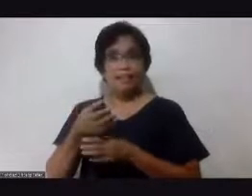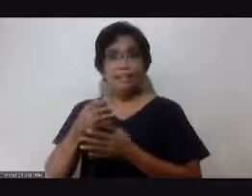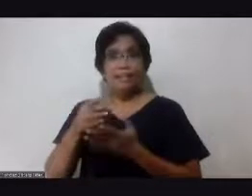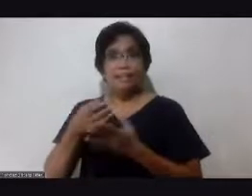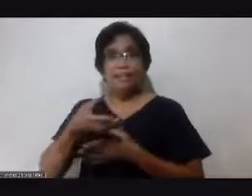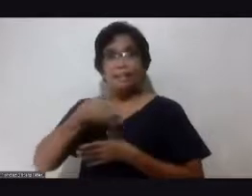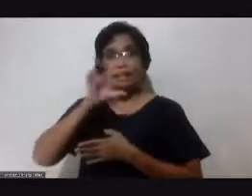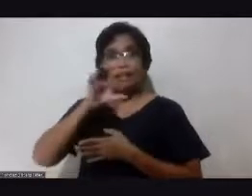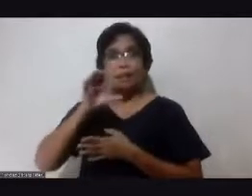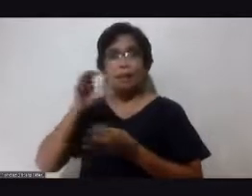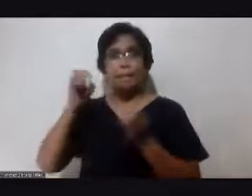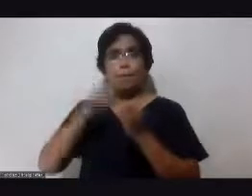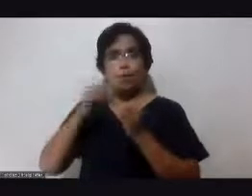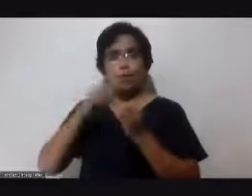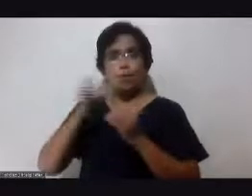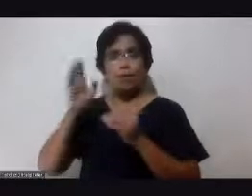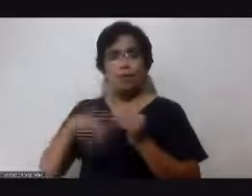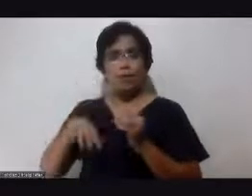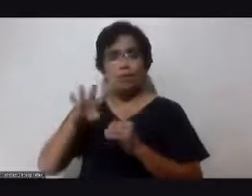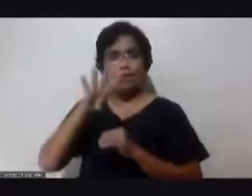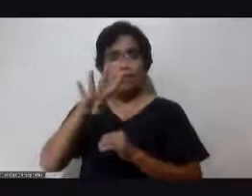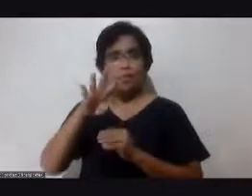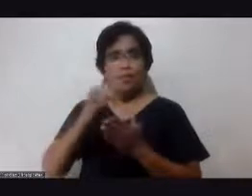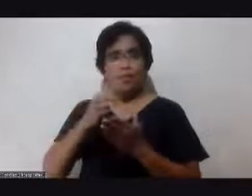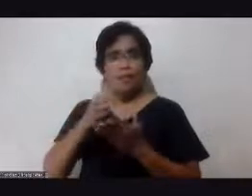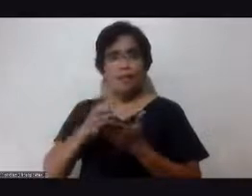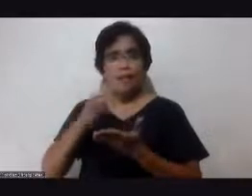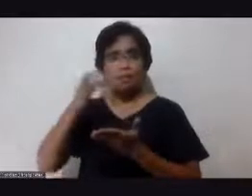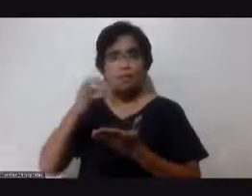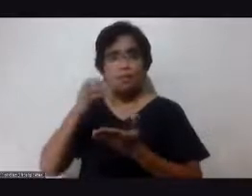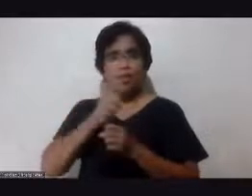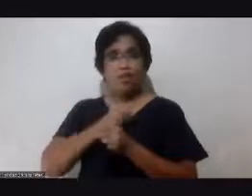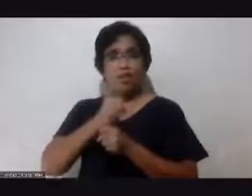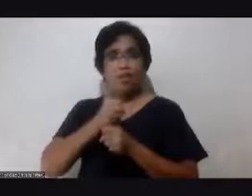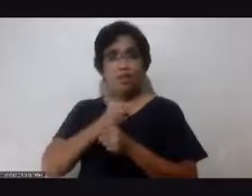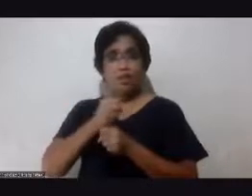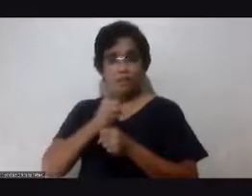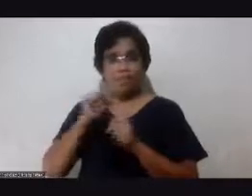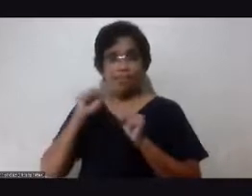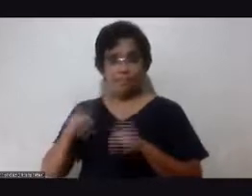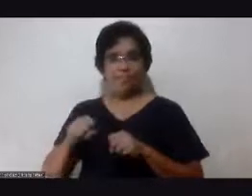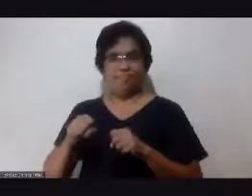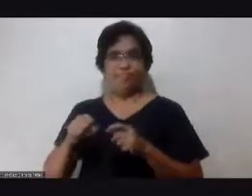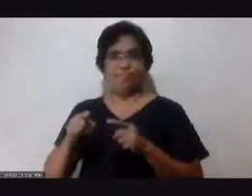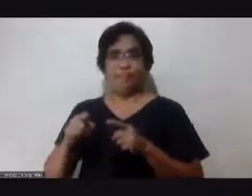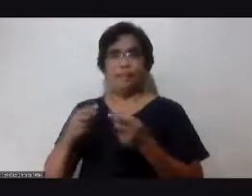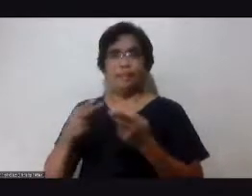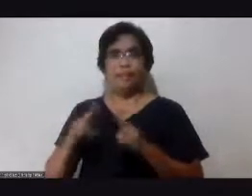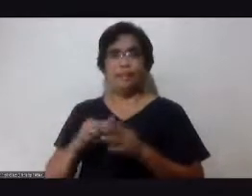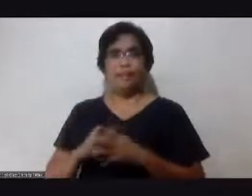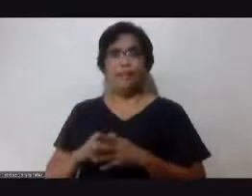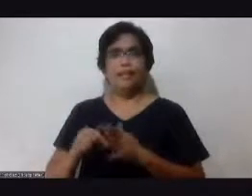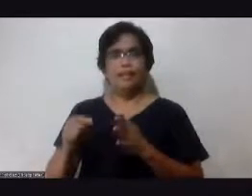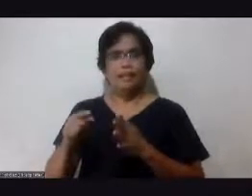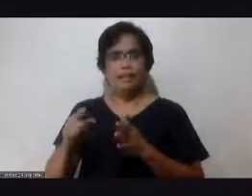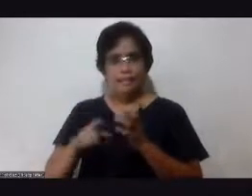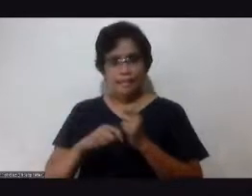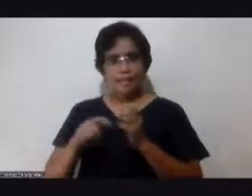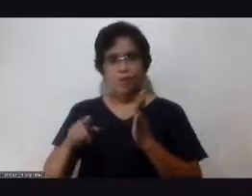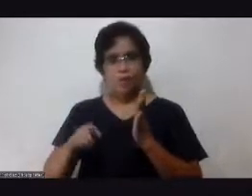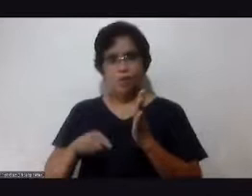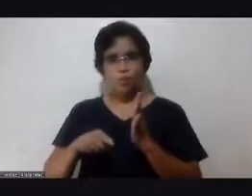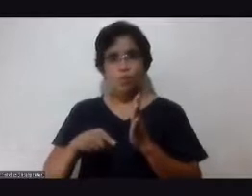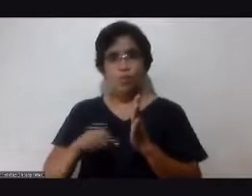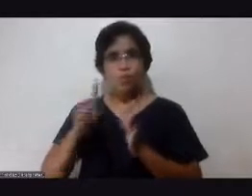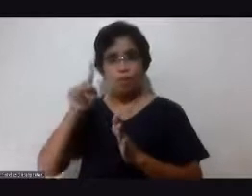what, four cups of coffee? Yeah. It can trigger that. So, I just take one cup of coffee. That's